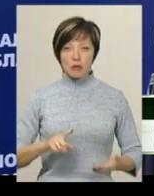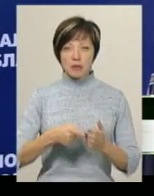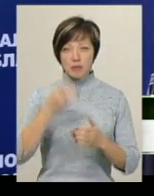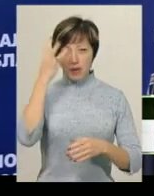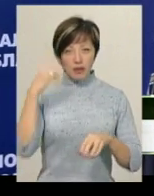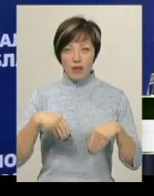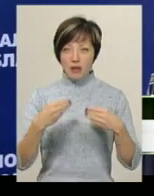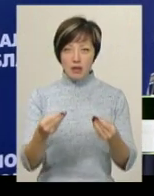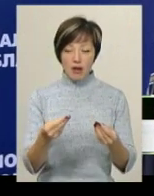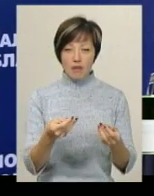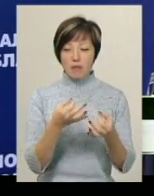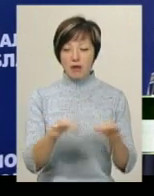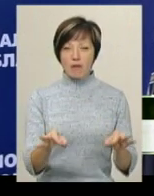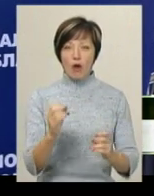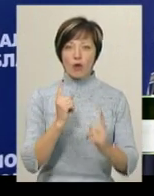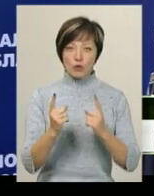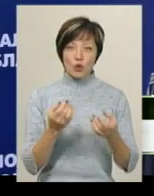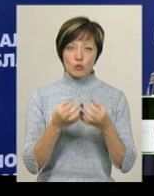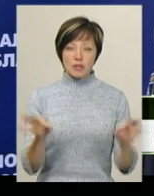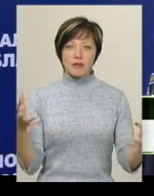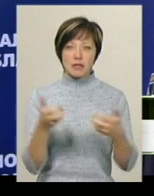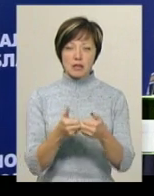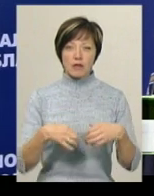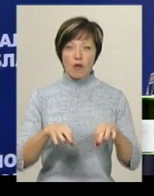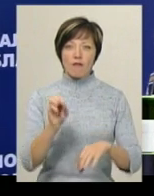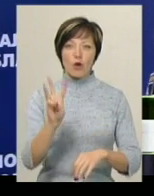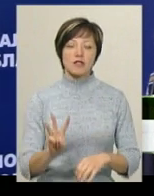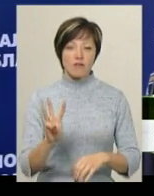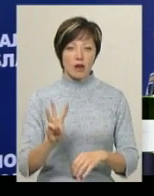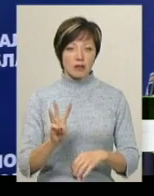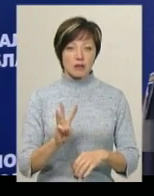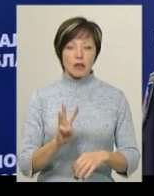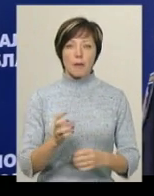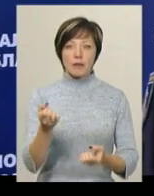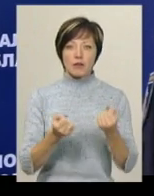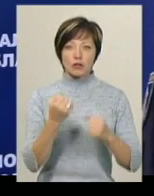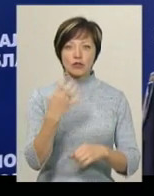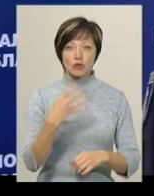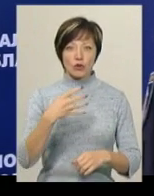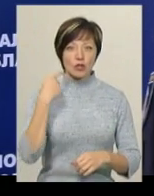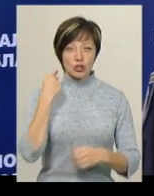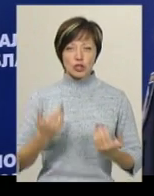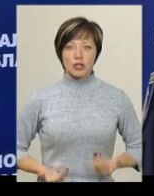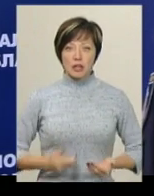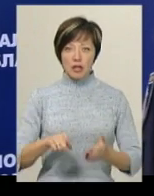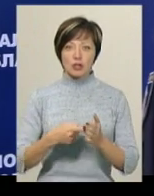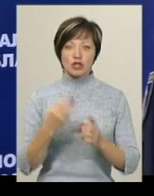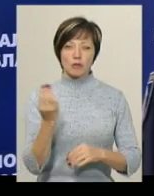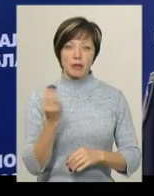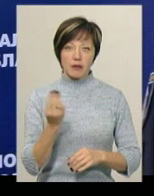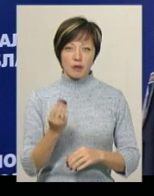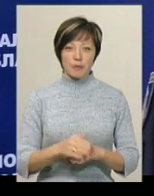не надав перевагу в Русі та допустив зіткнення з автомобілем «Фольксваген Шаран» під керуванням 40-річного жителя Шепетівки.